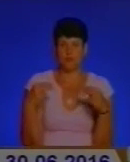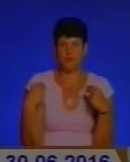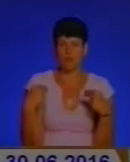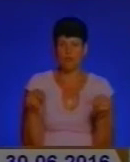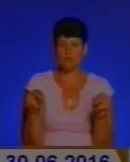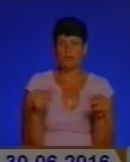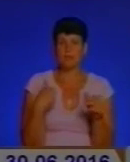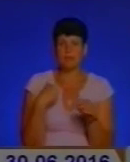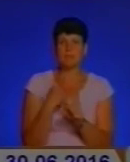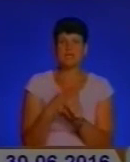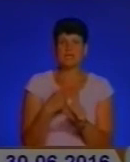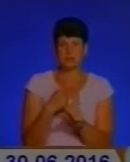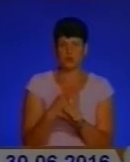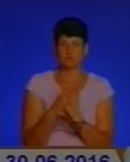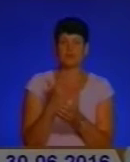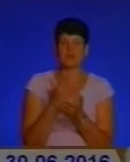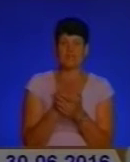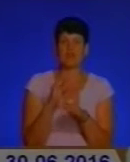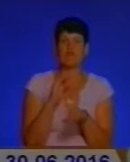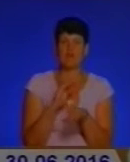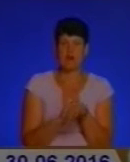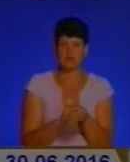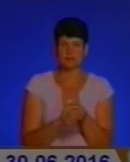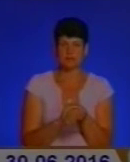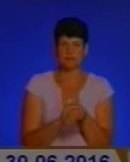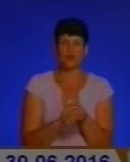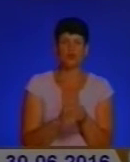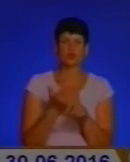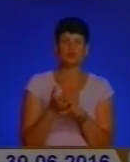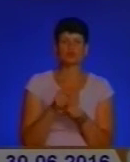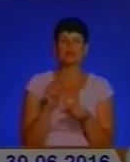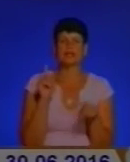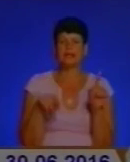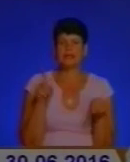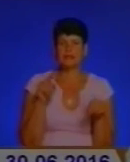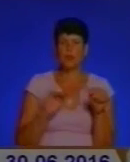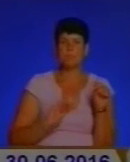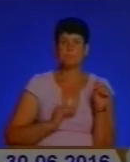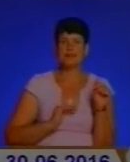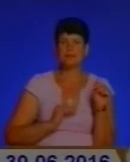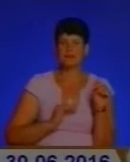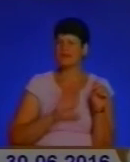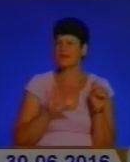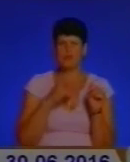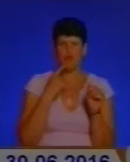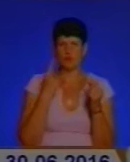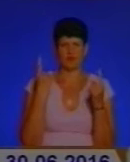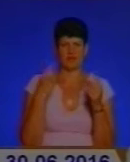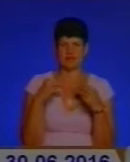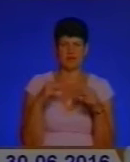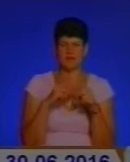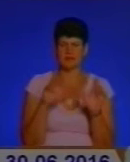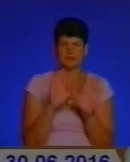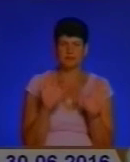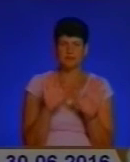Є факти такі, що дуже рідко підприємці, я не кажу, що переликі торгові мережі, переликі